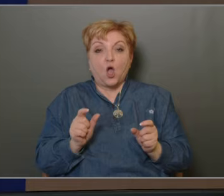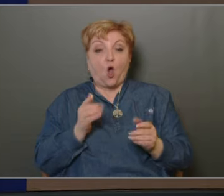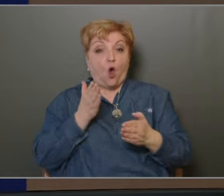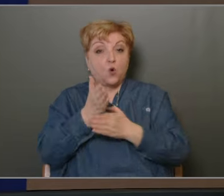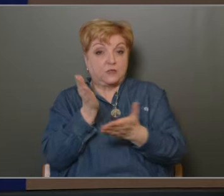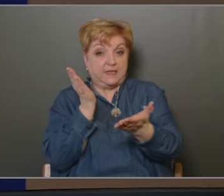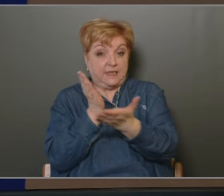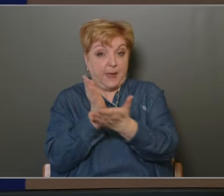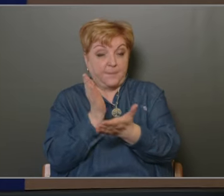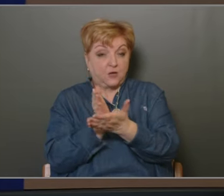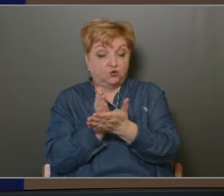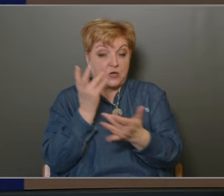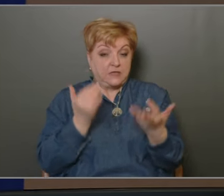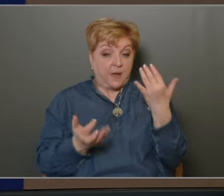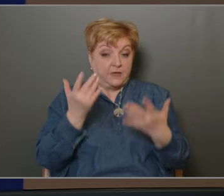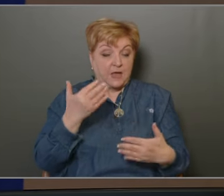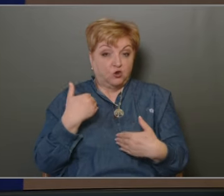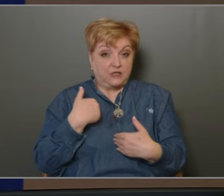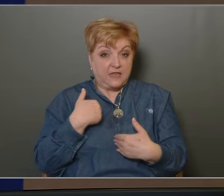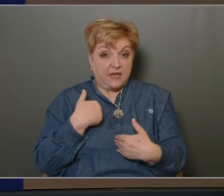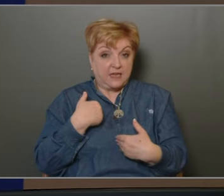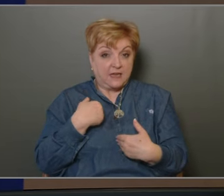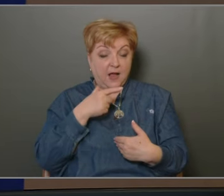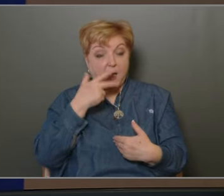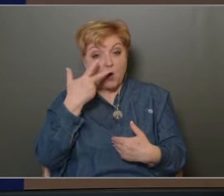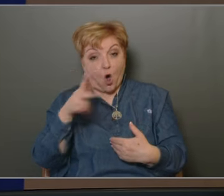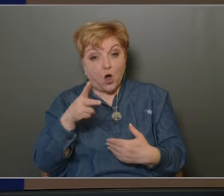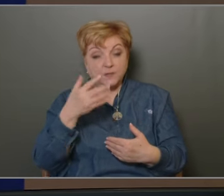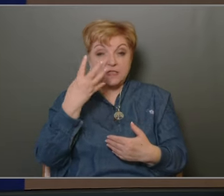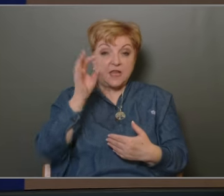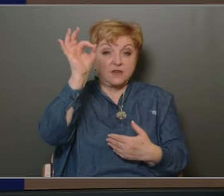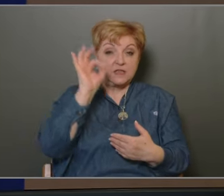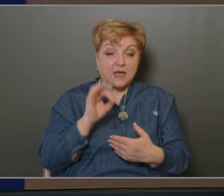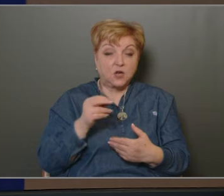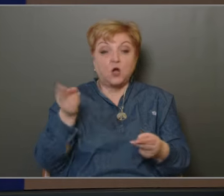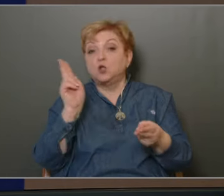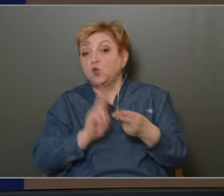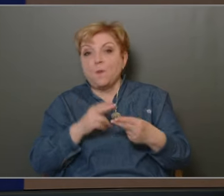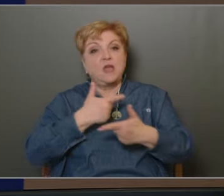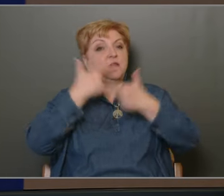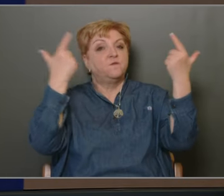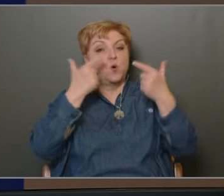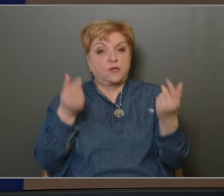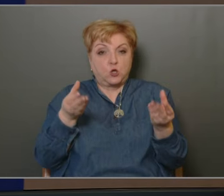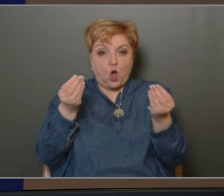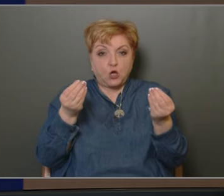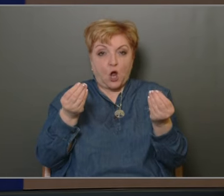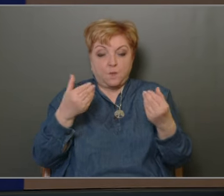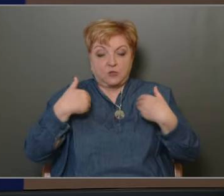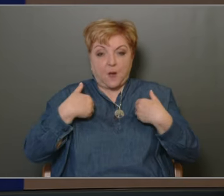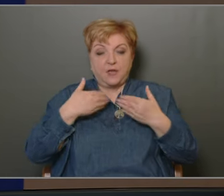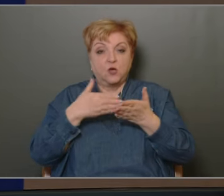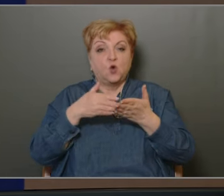képest számításaim szerint legalább 30-40 százalékkal több információt tartalmaz a mi